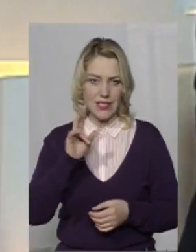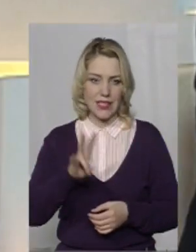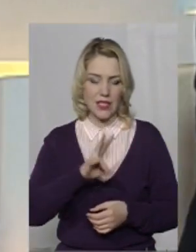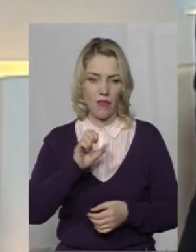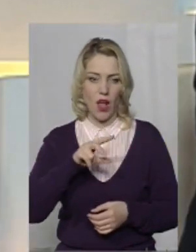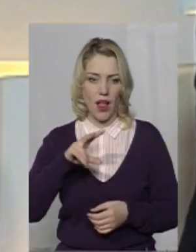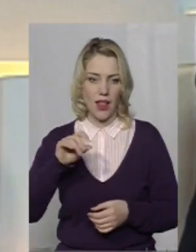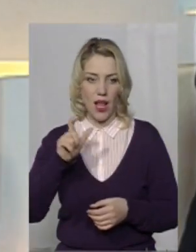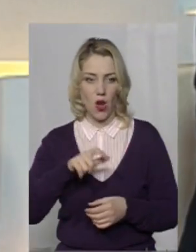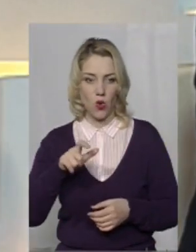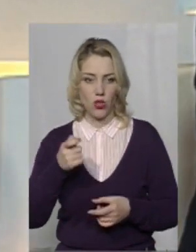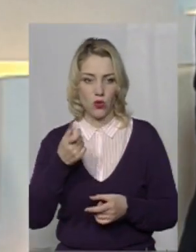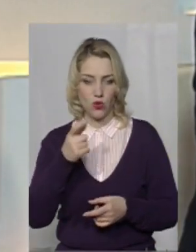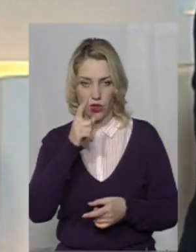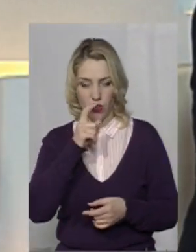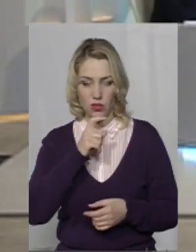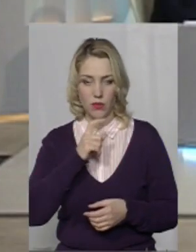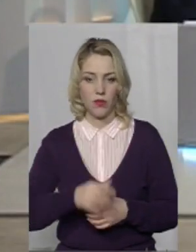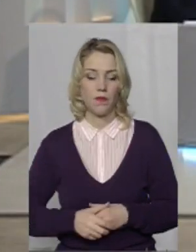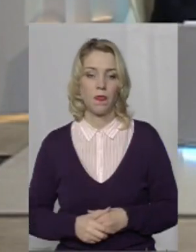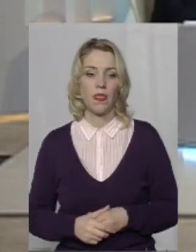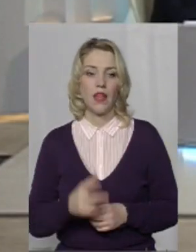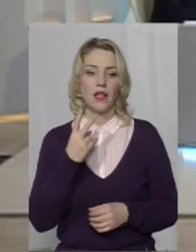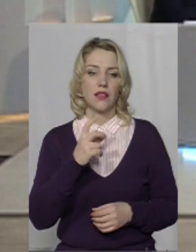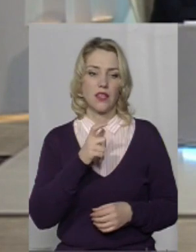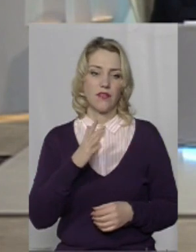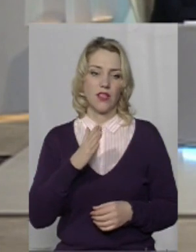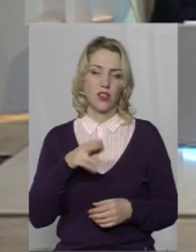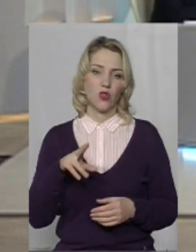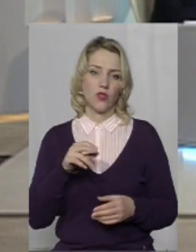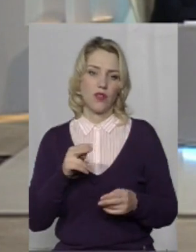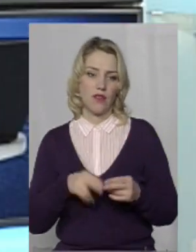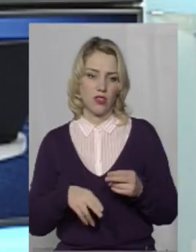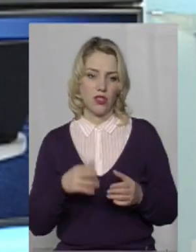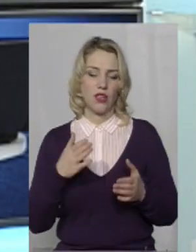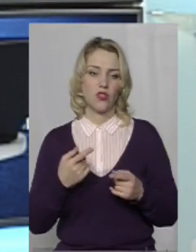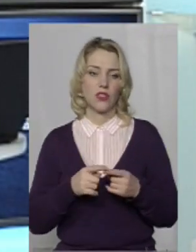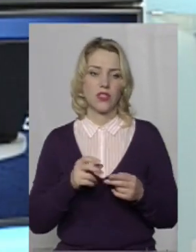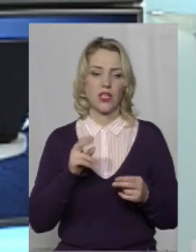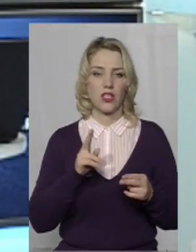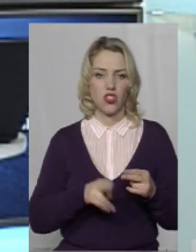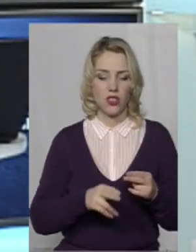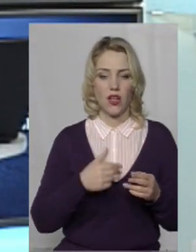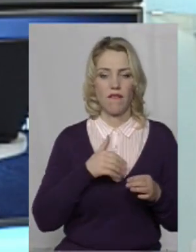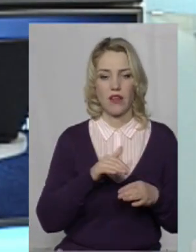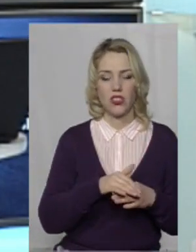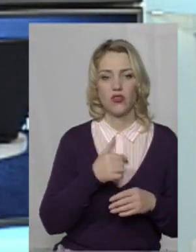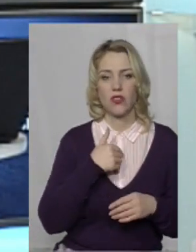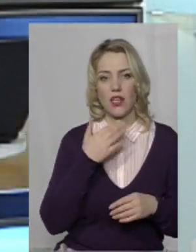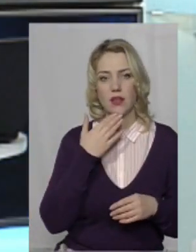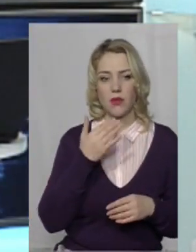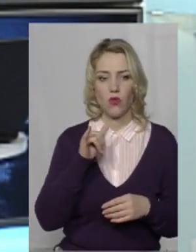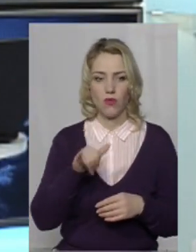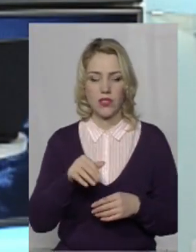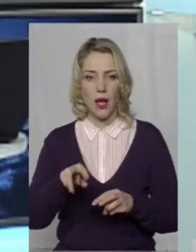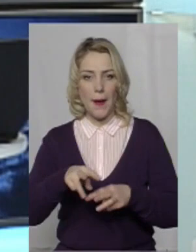люди, мабуть, трошки десь... Зрозуміла ваша позиція. Диві хвилинки до завершення. Останні можна? Раз це вже закінчення, практично. Я вам задам таке